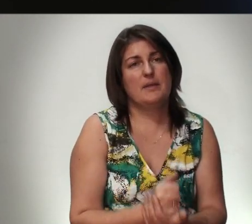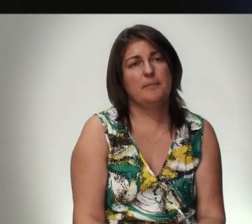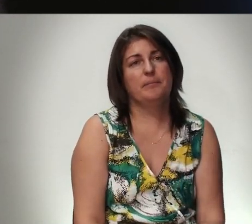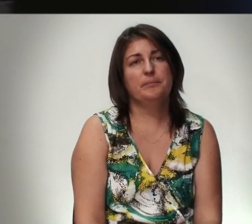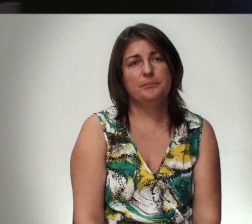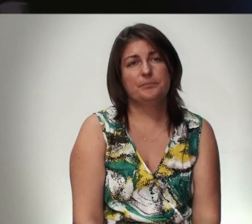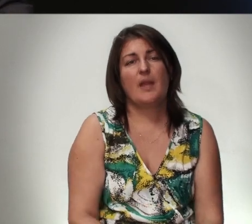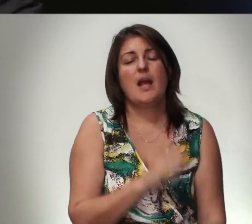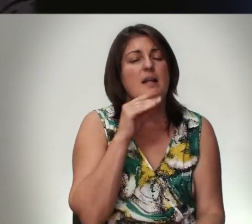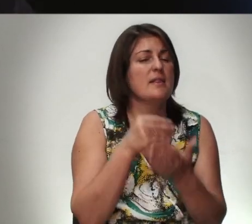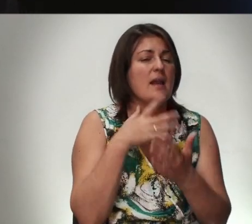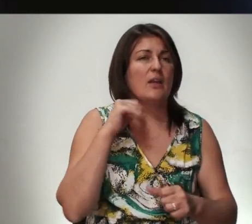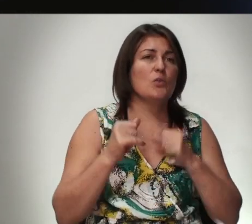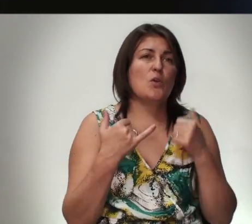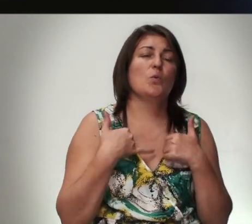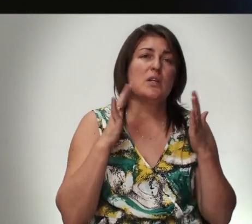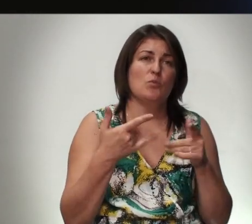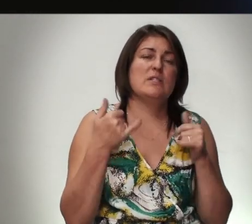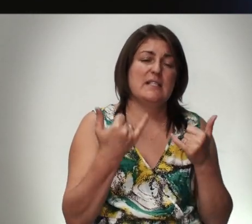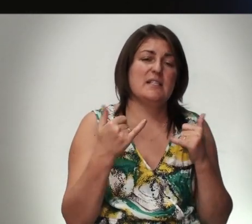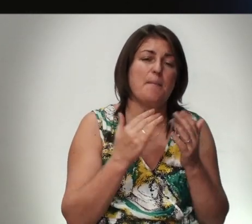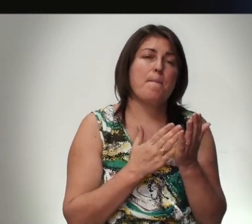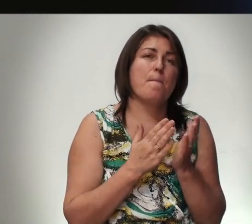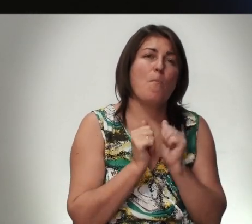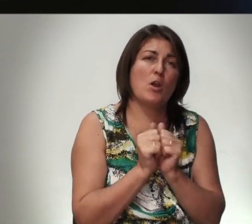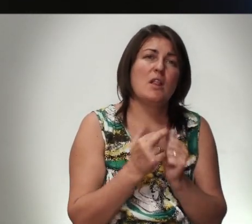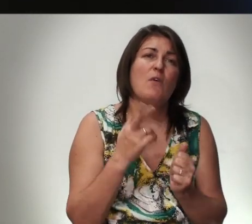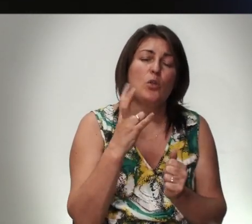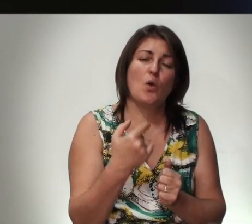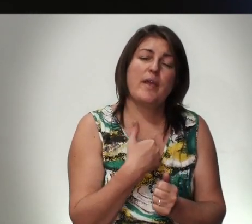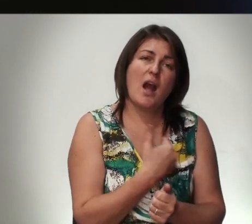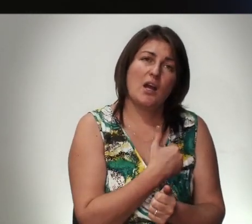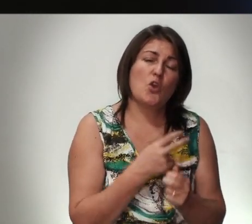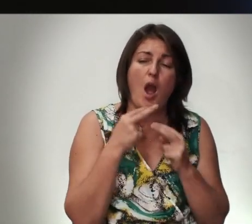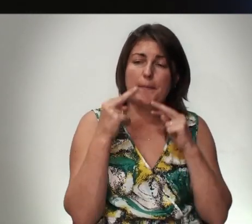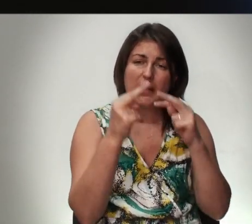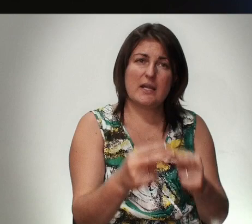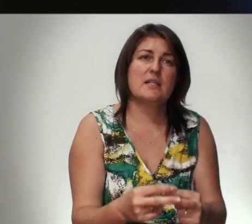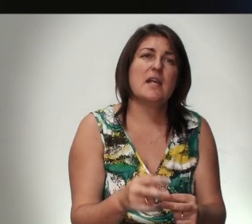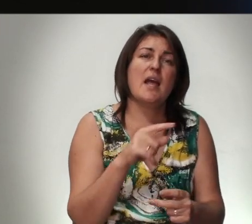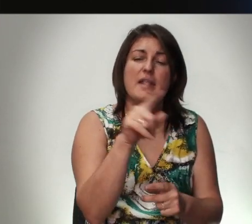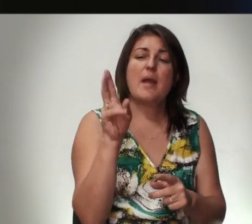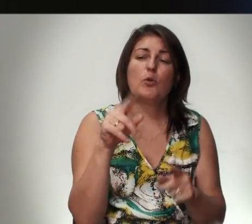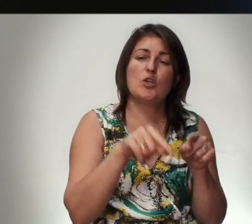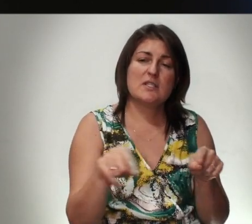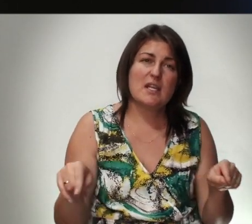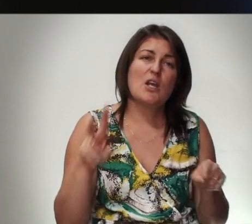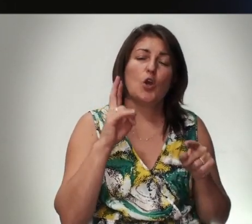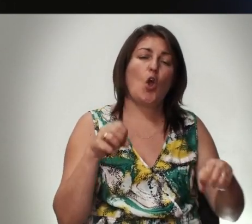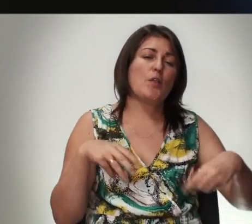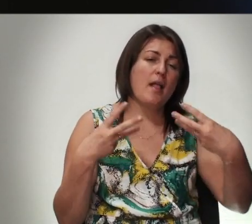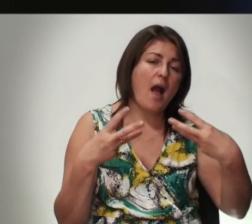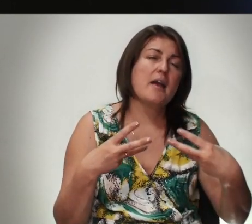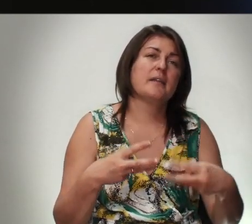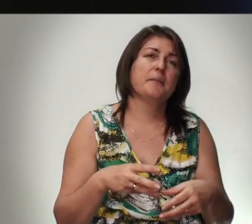Аминь Дорогие Друзья У нас Будет Здесь Молитва Но Я Хочу Обратиться Тем Кто Здесь И Тем Кто Онлайн